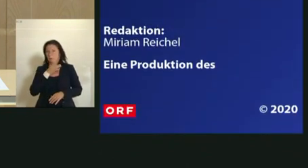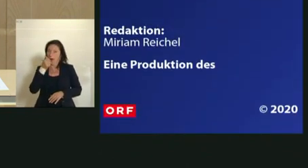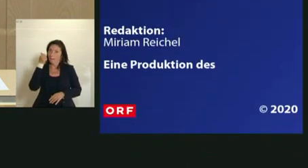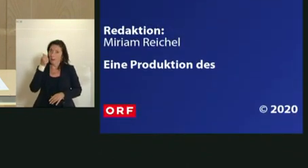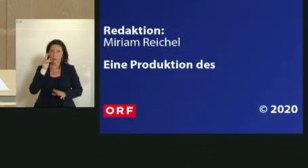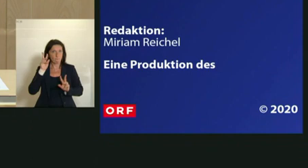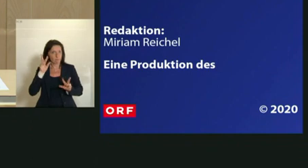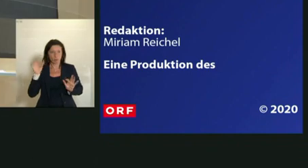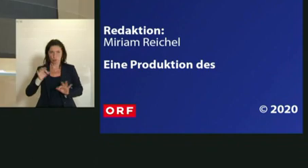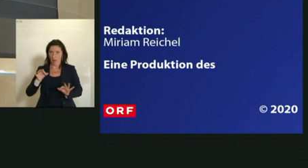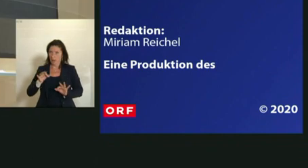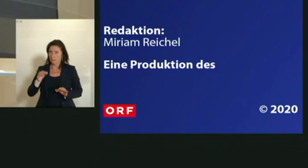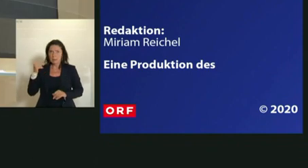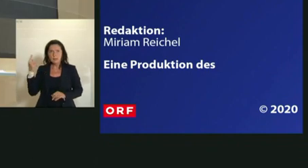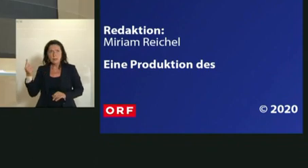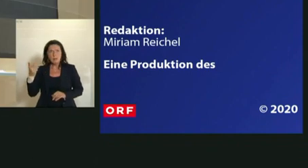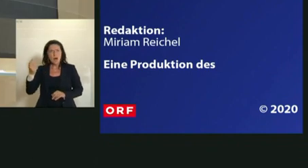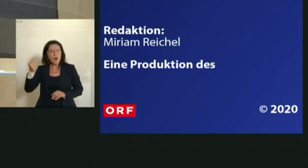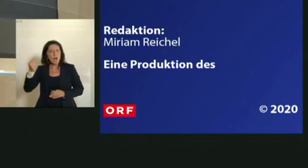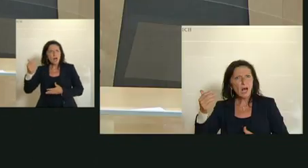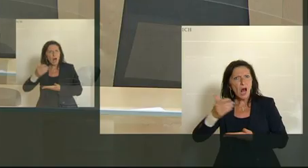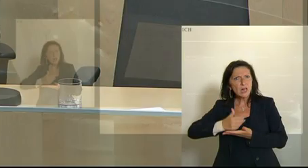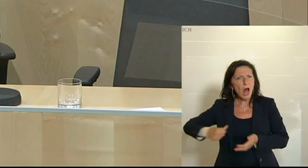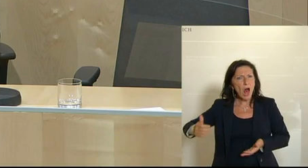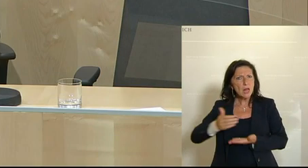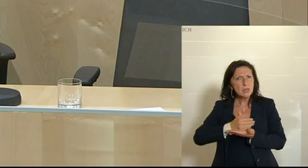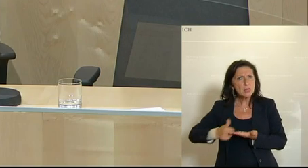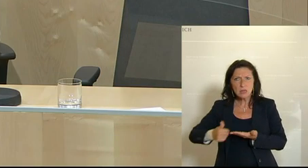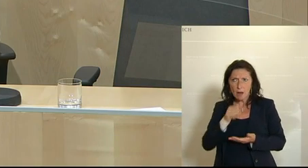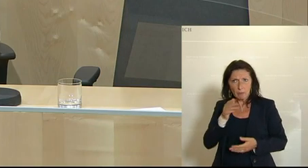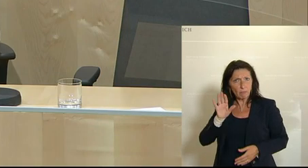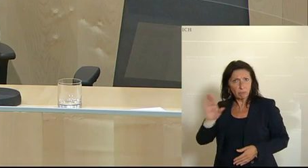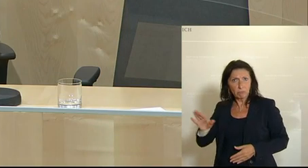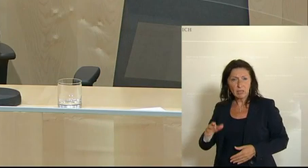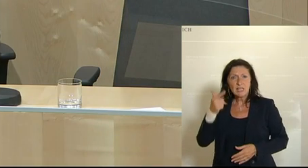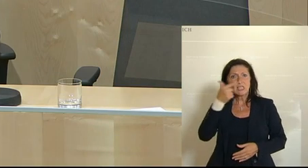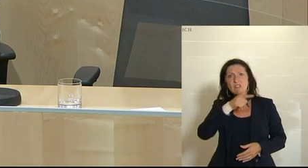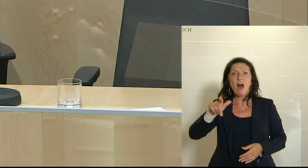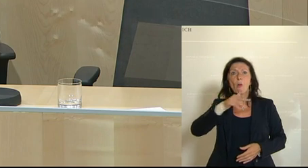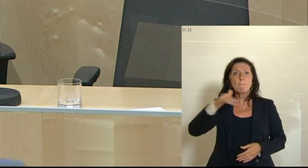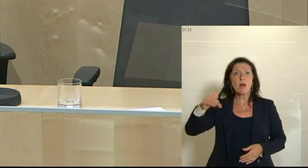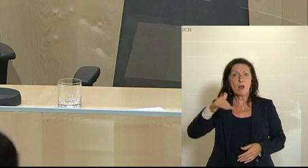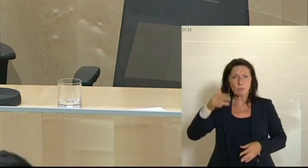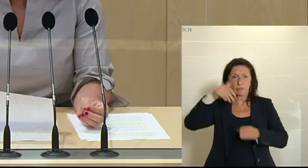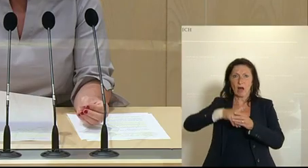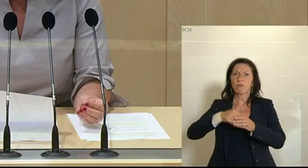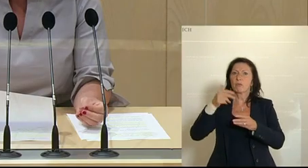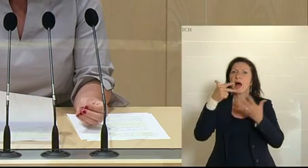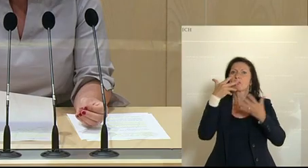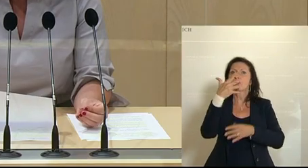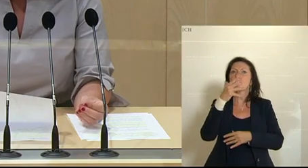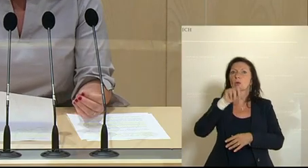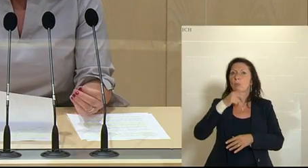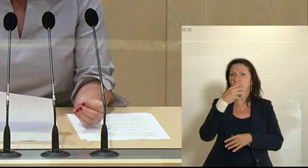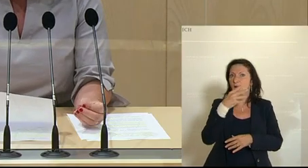Ministerin, Sie verleiben sich ja Gelder ein, die Ihnen gar nicht gehören, denn von den 200 Millionen sind 58,4 Millionen